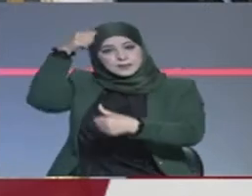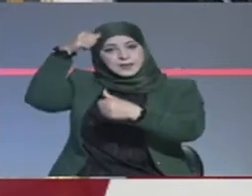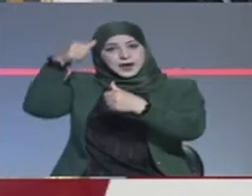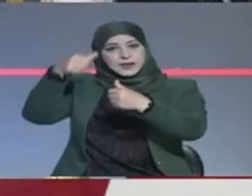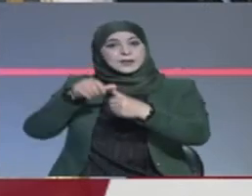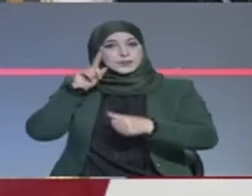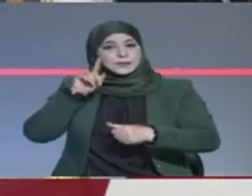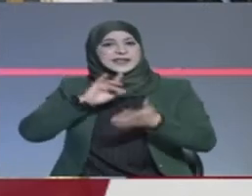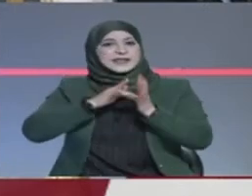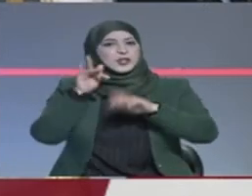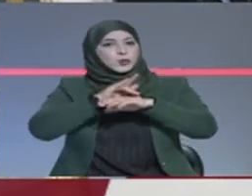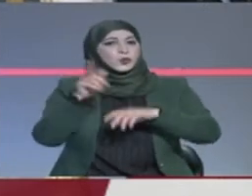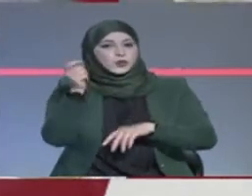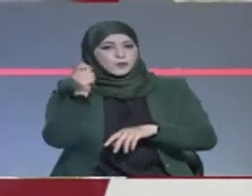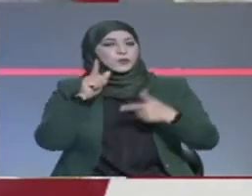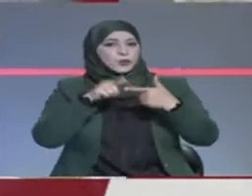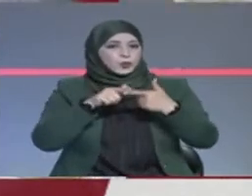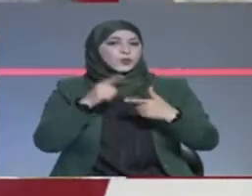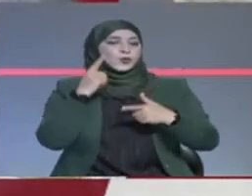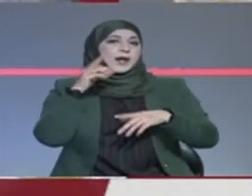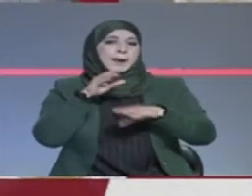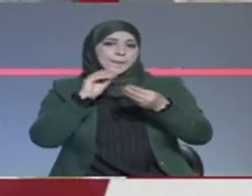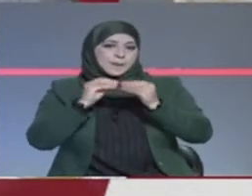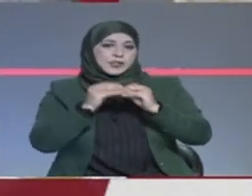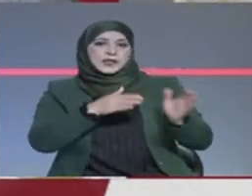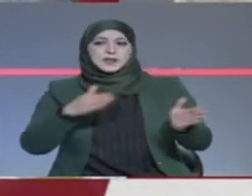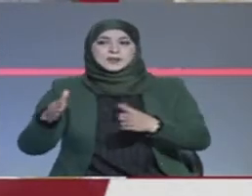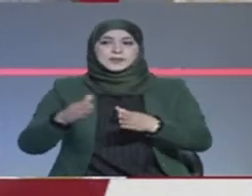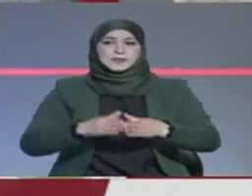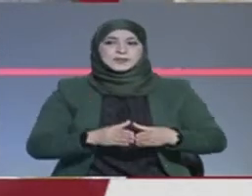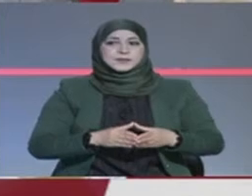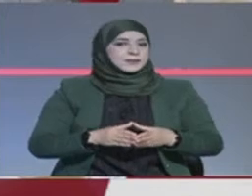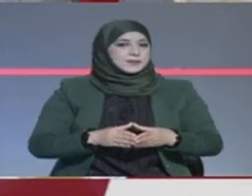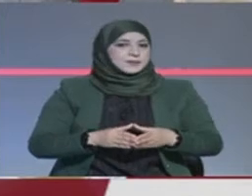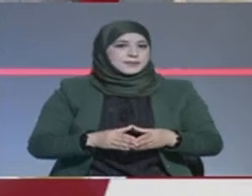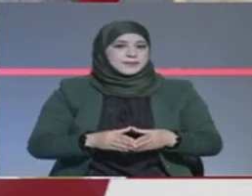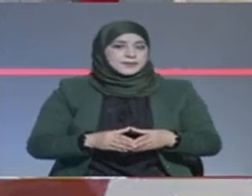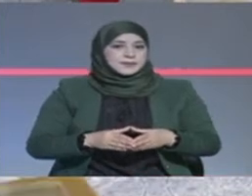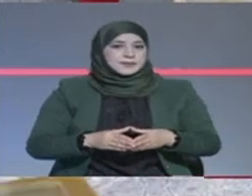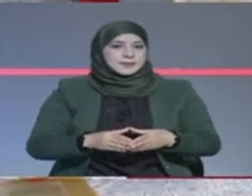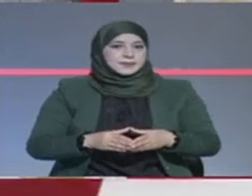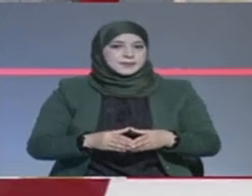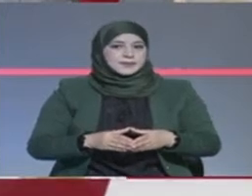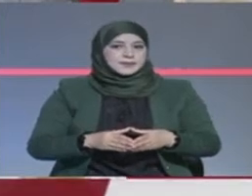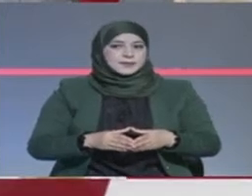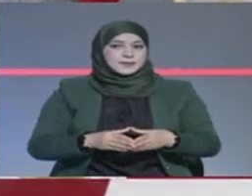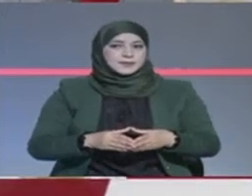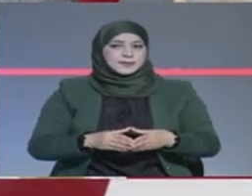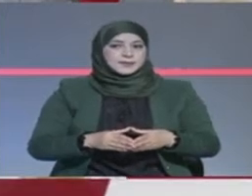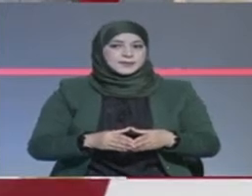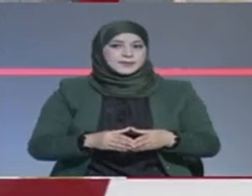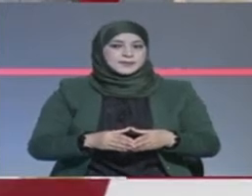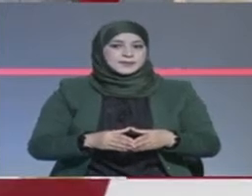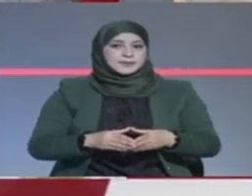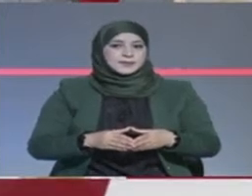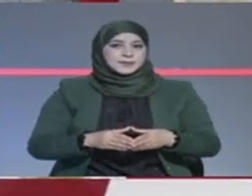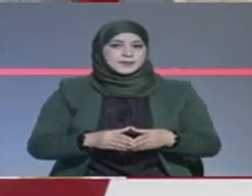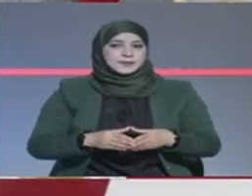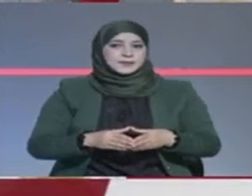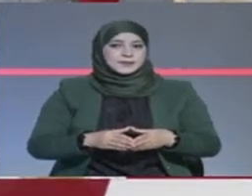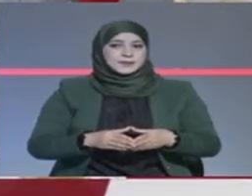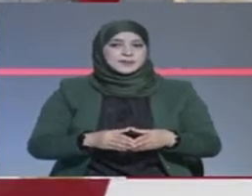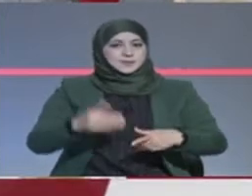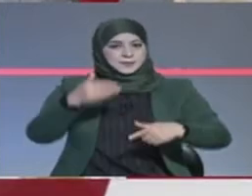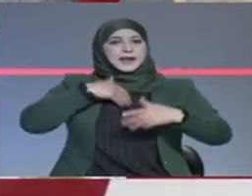والأموال نحن اخترنا طريق الصدق طريق التي خطوا